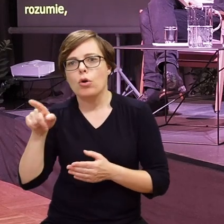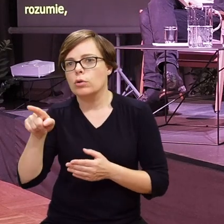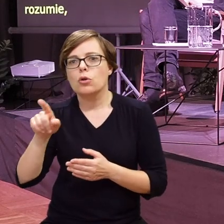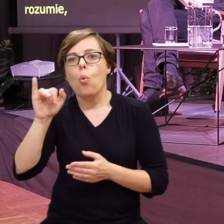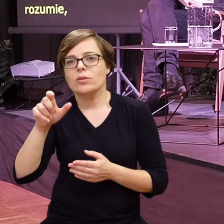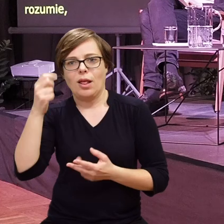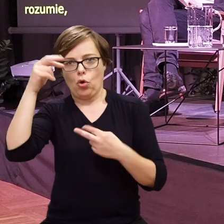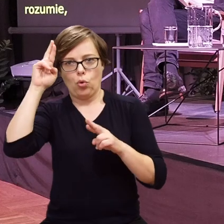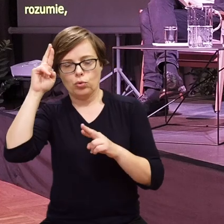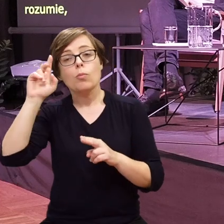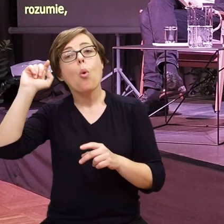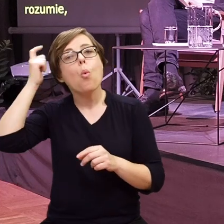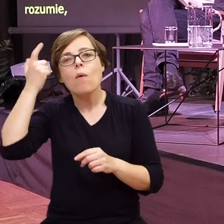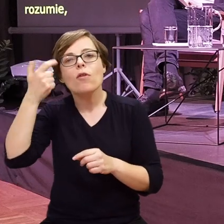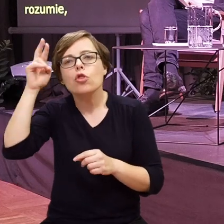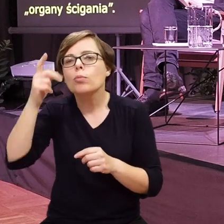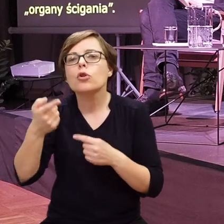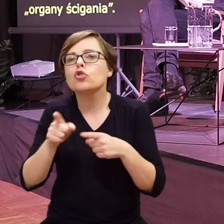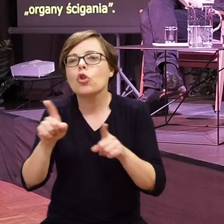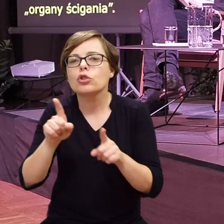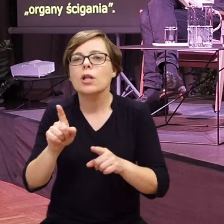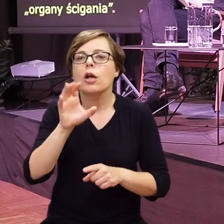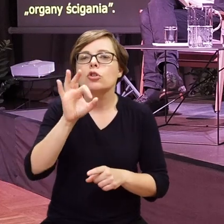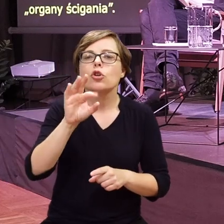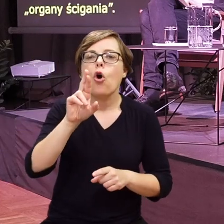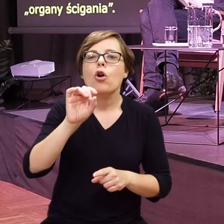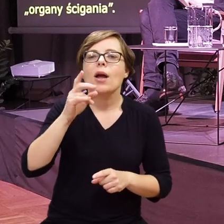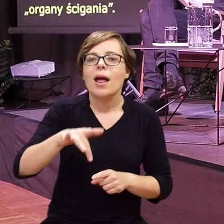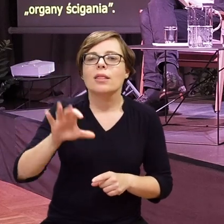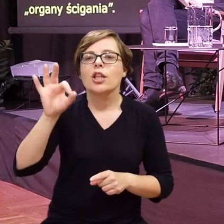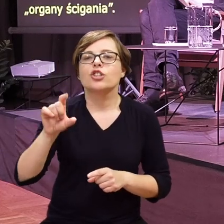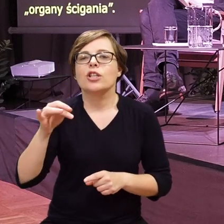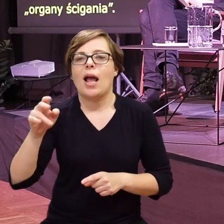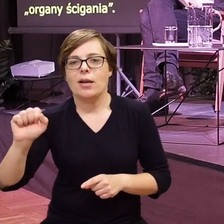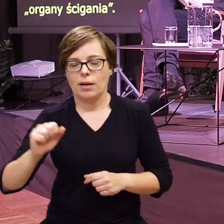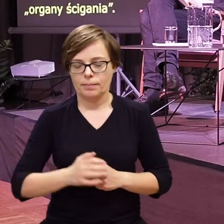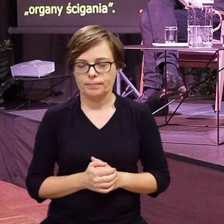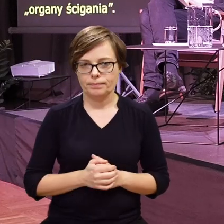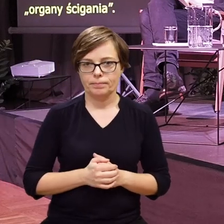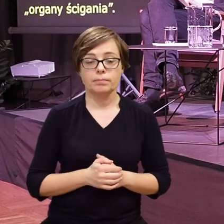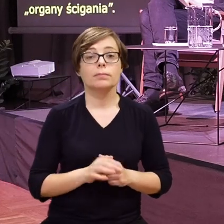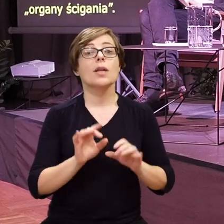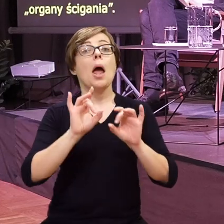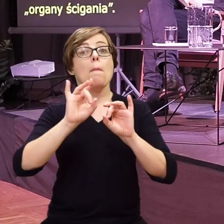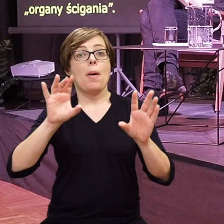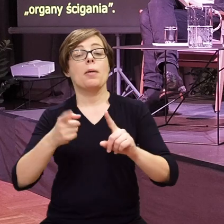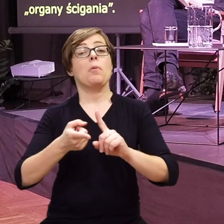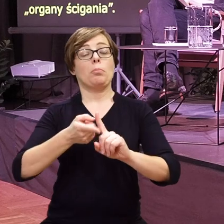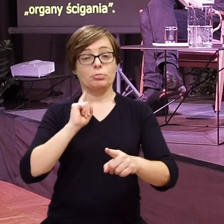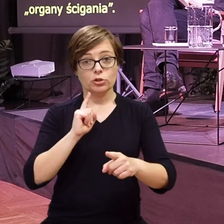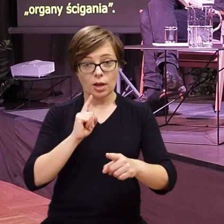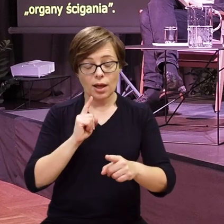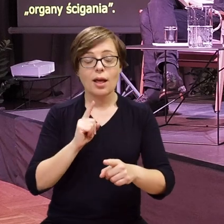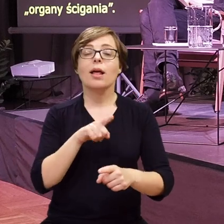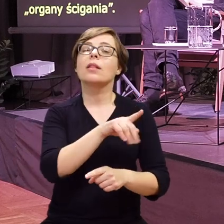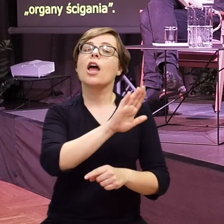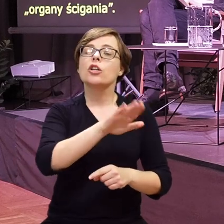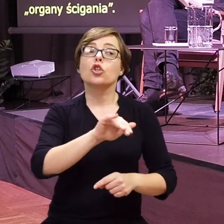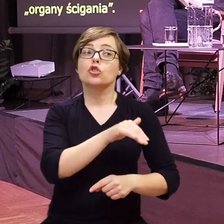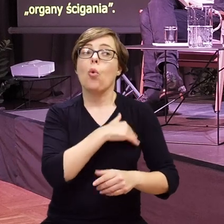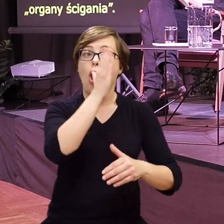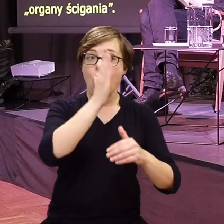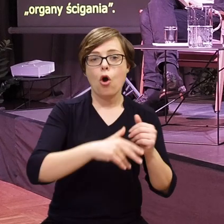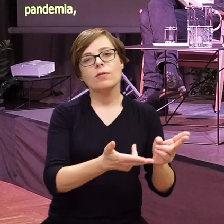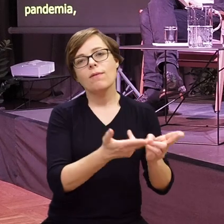Zwłaszcza sformułowania organy ścigania. Nim zaczęła się pandemia, dzieci wracały ze szkoły i migały, czego nie